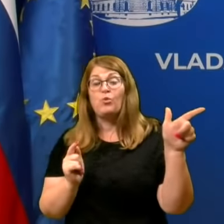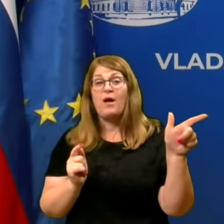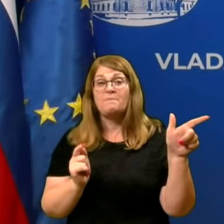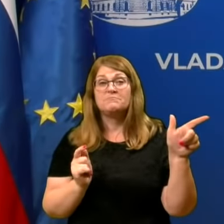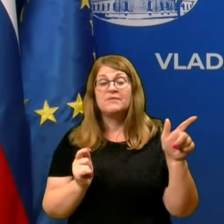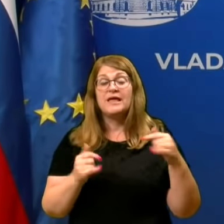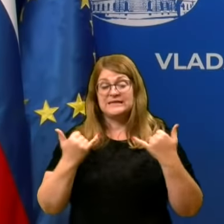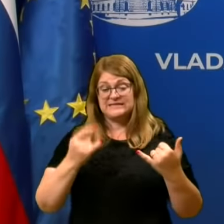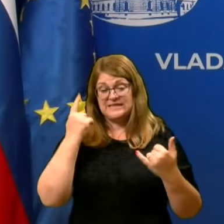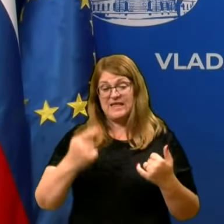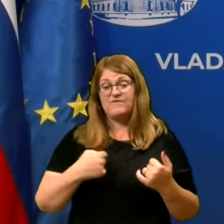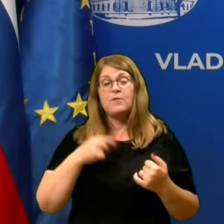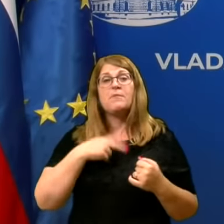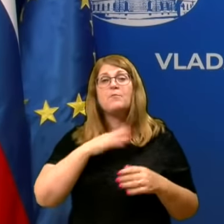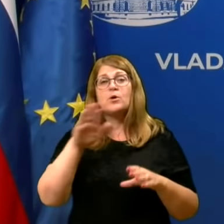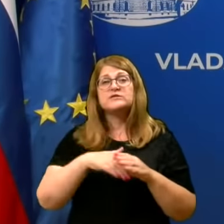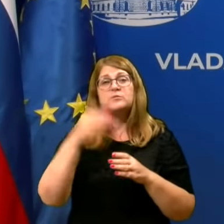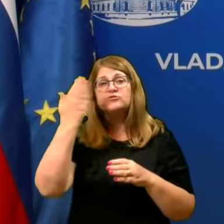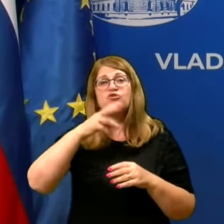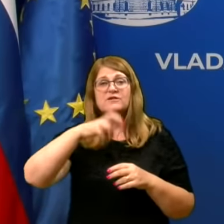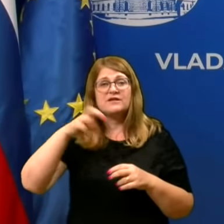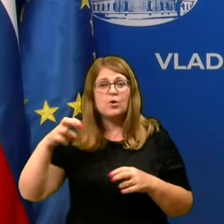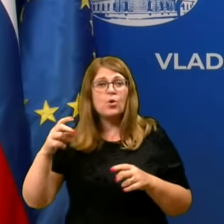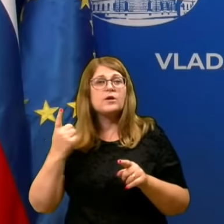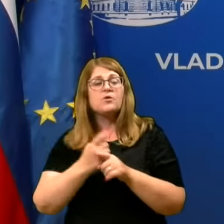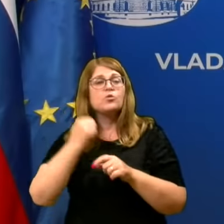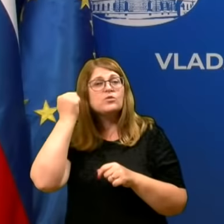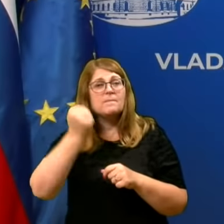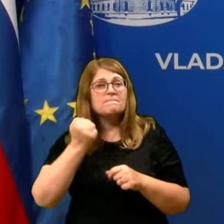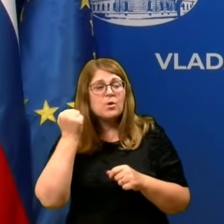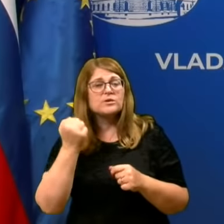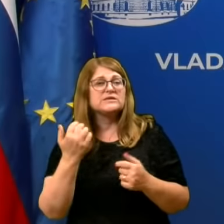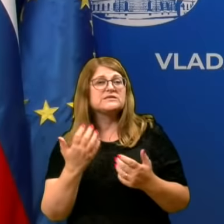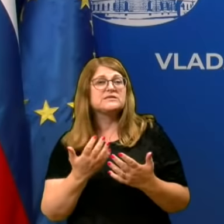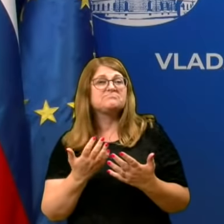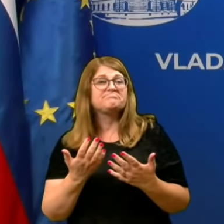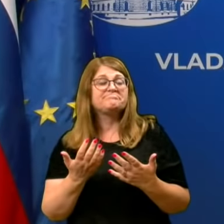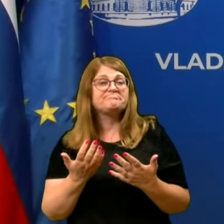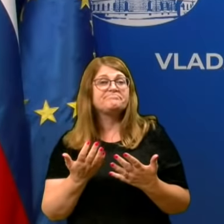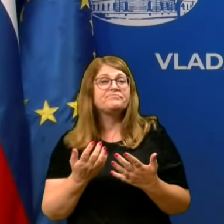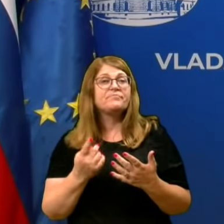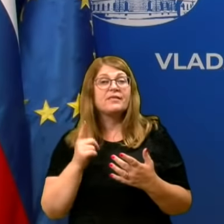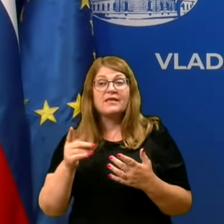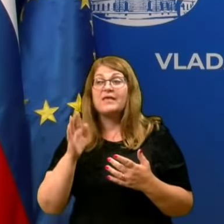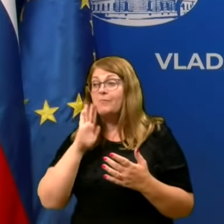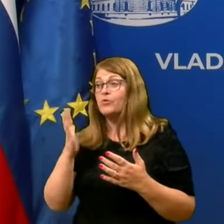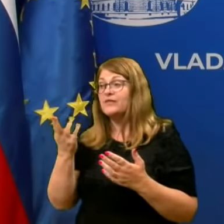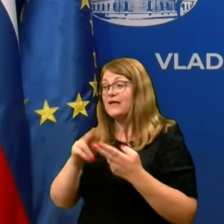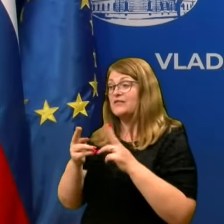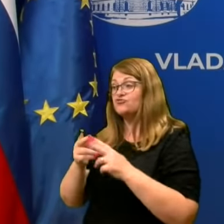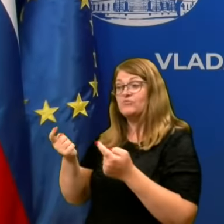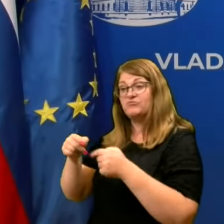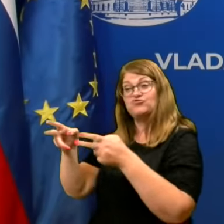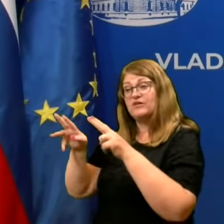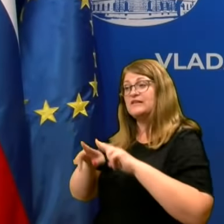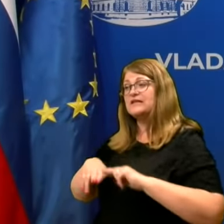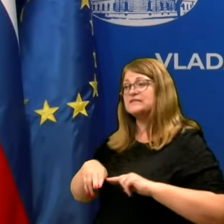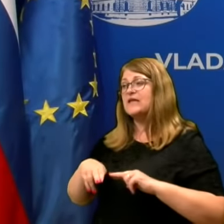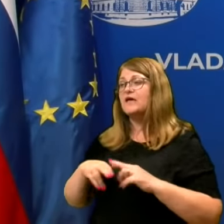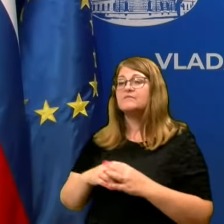Ta temutek vemo, da je malo tudi zaposlenega v Črni gori, pa verjetno tudi v Bosni. ki bo na nek način pa šli nazaj,